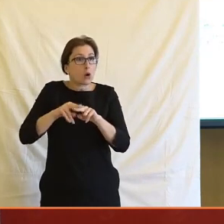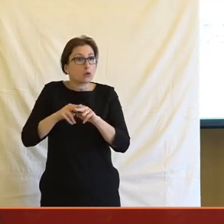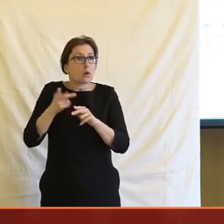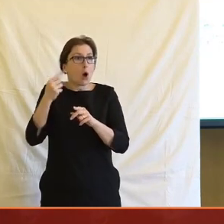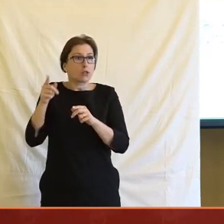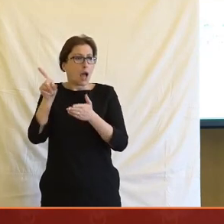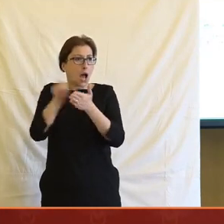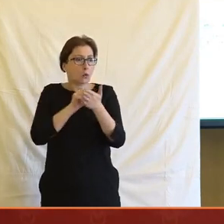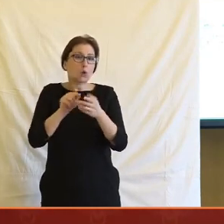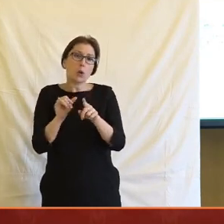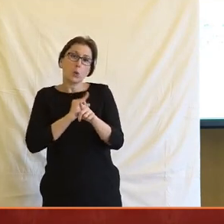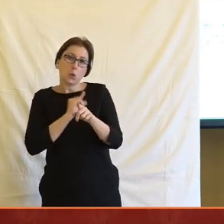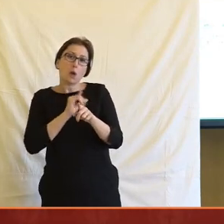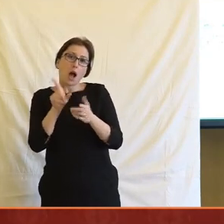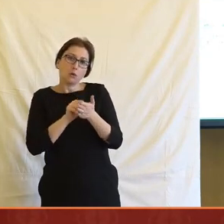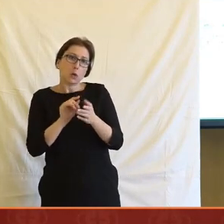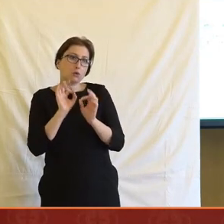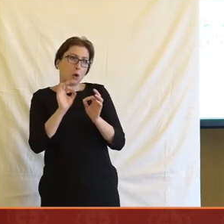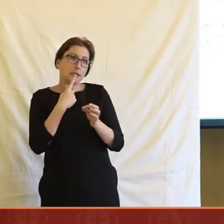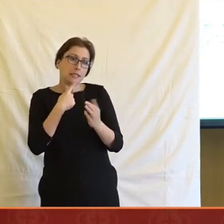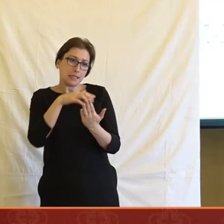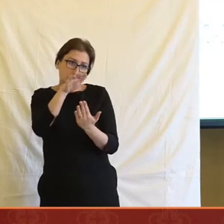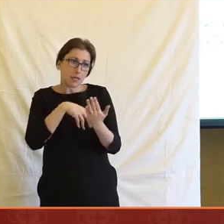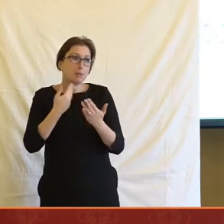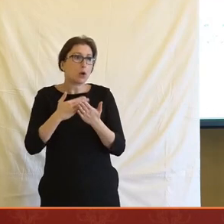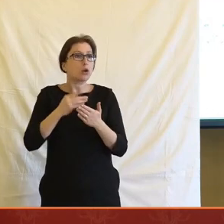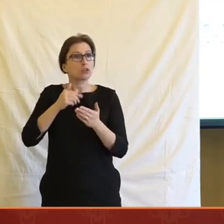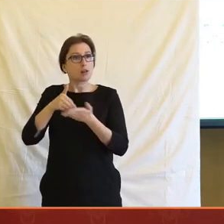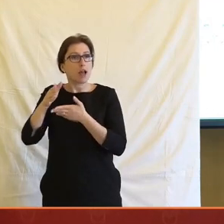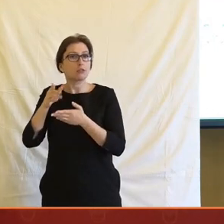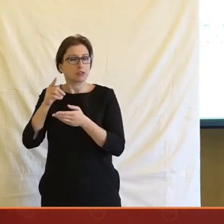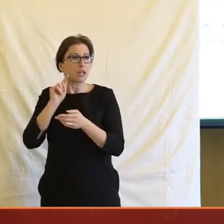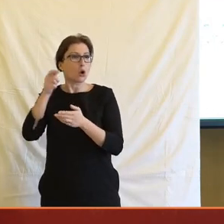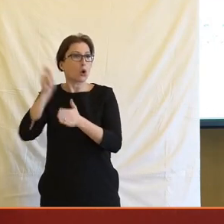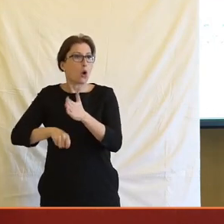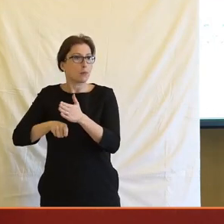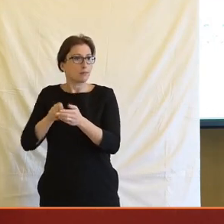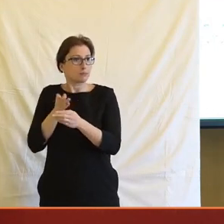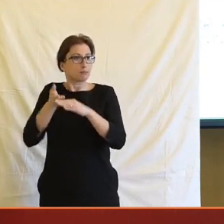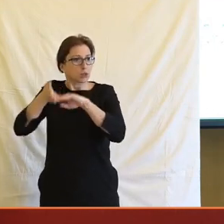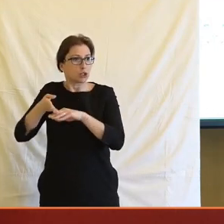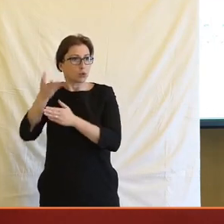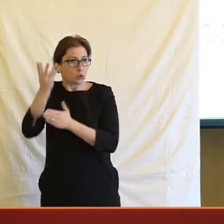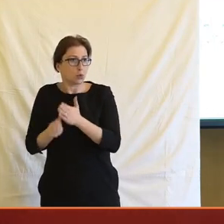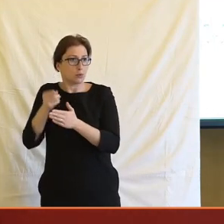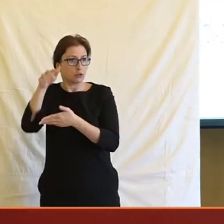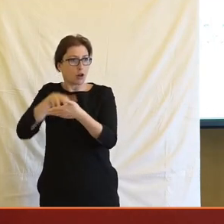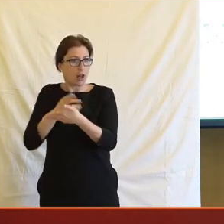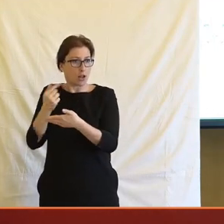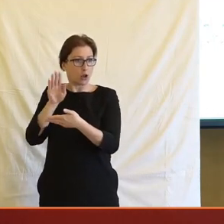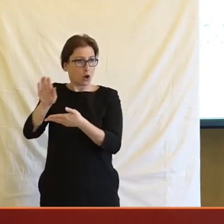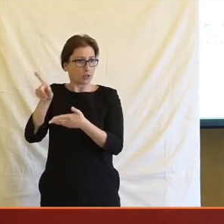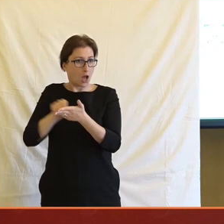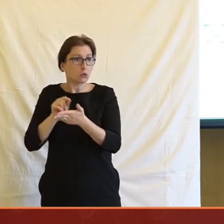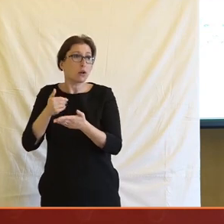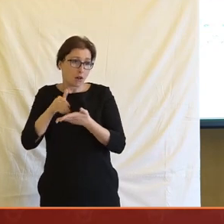článek od nějakého autora a řeknou si, ano, tohodle autora chci číst i nadále a proto za to budu platit. Vím, že se to používá,